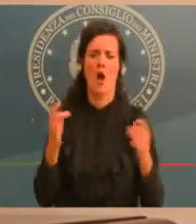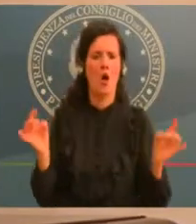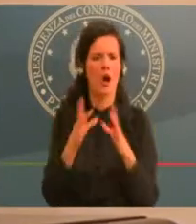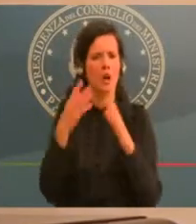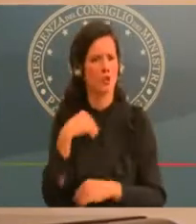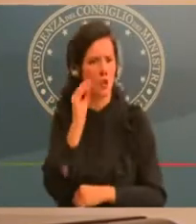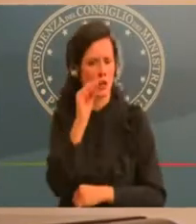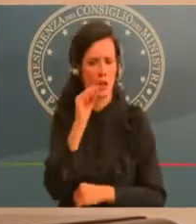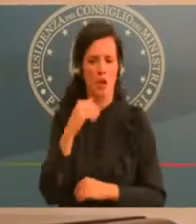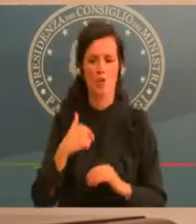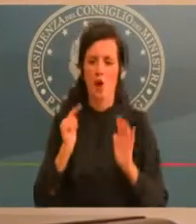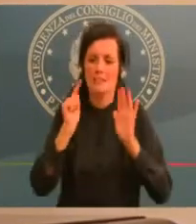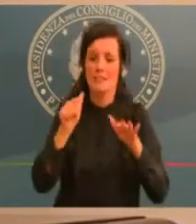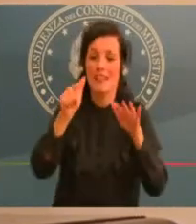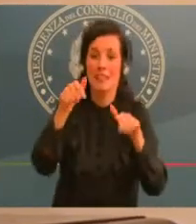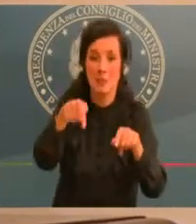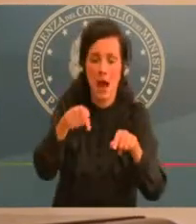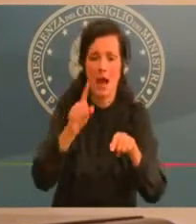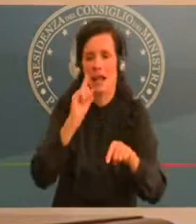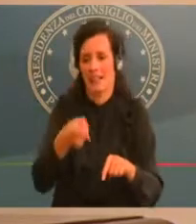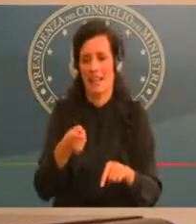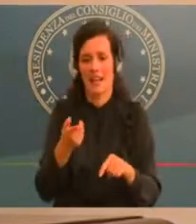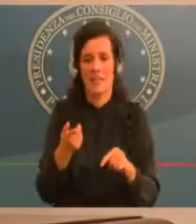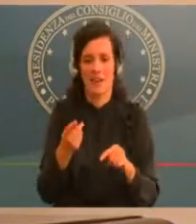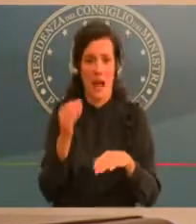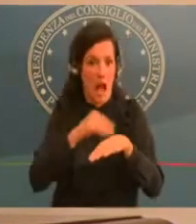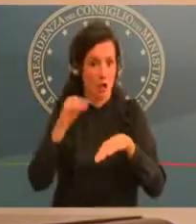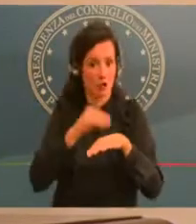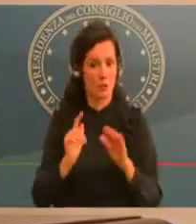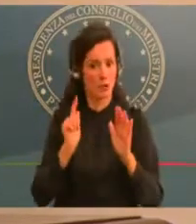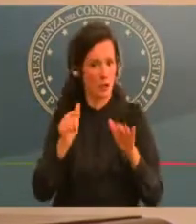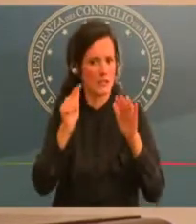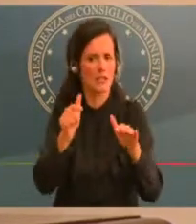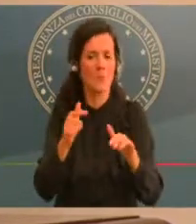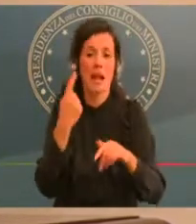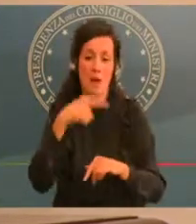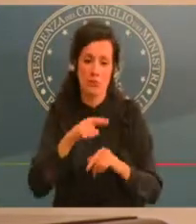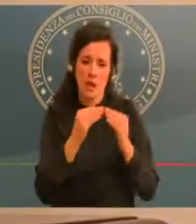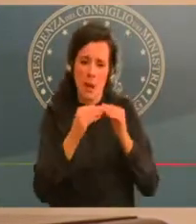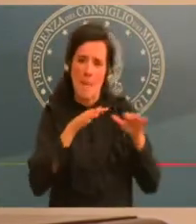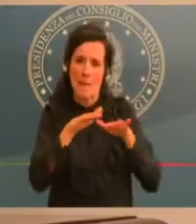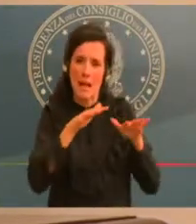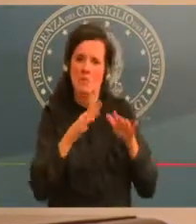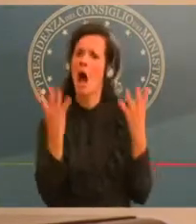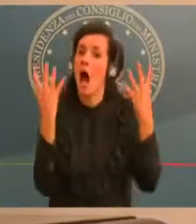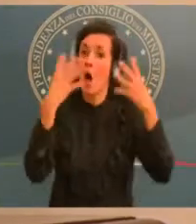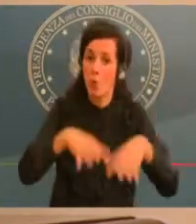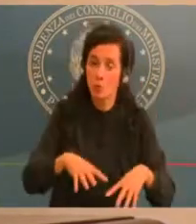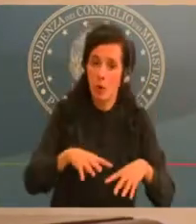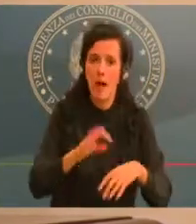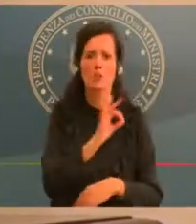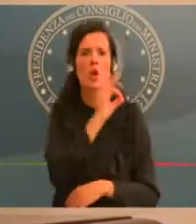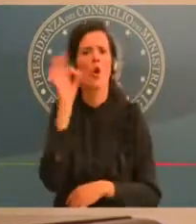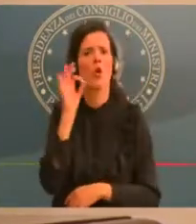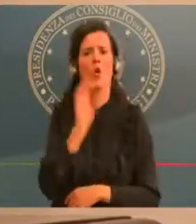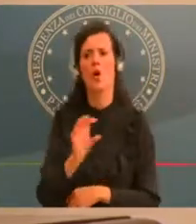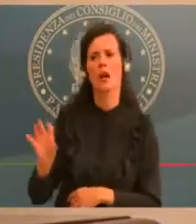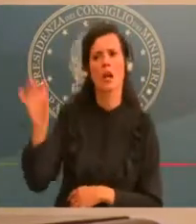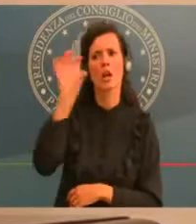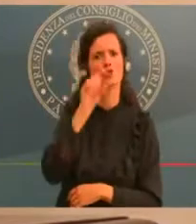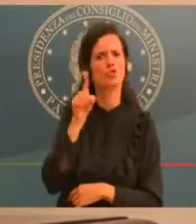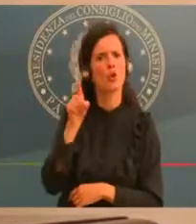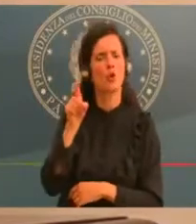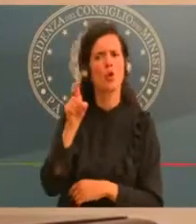automatico o le regioni hanno, come dire, una richiesta politica di intervenire nelle